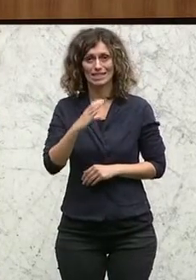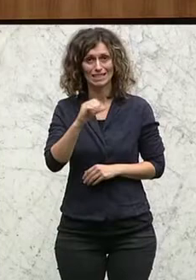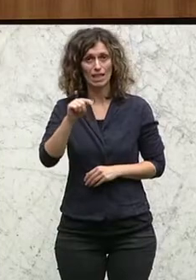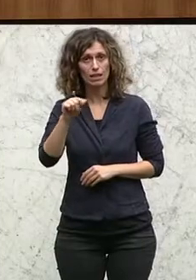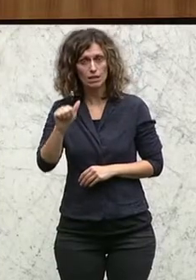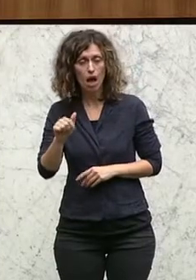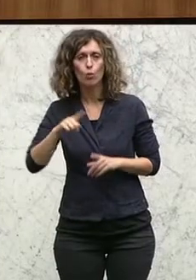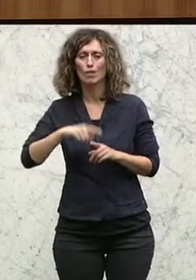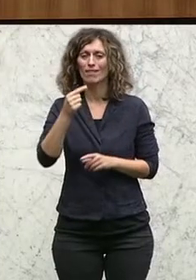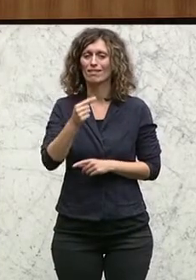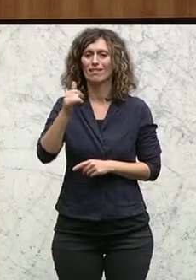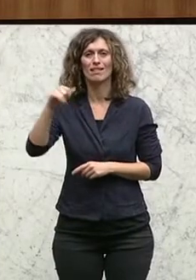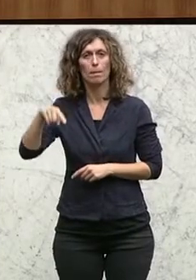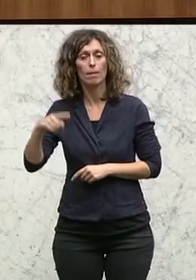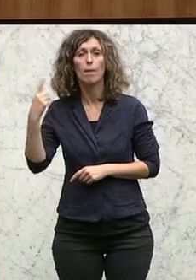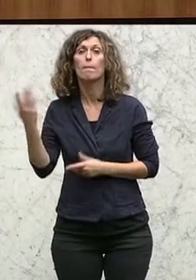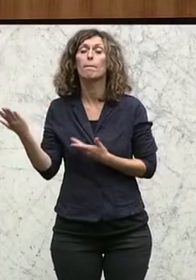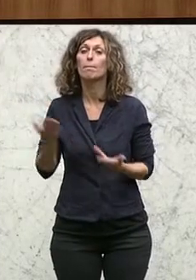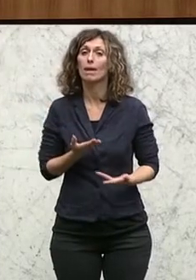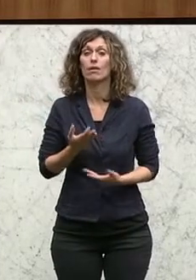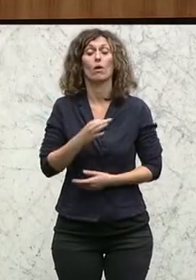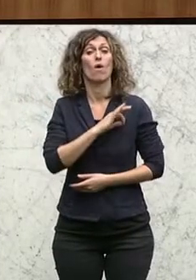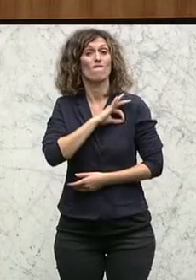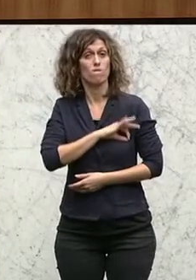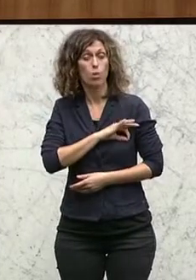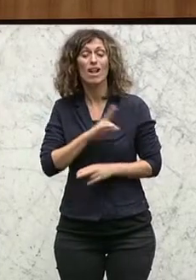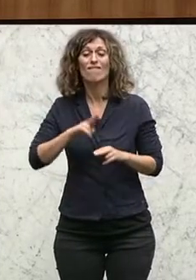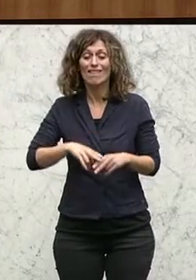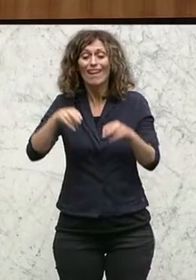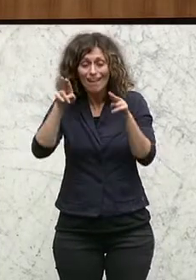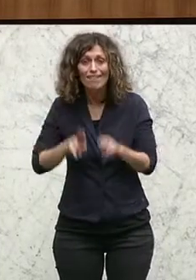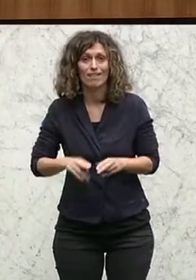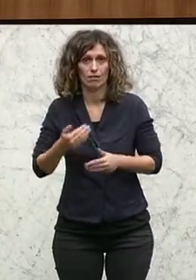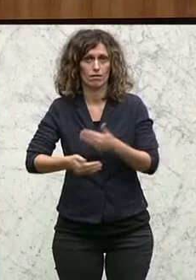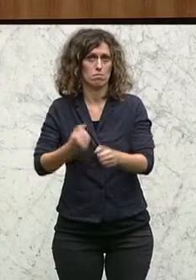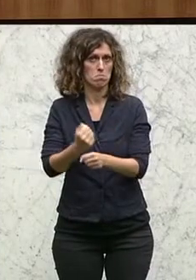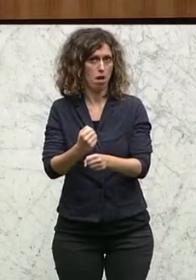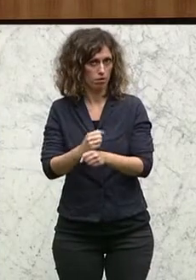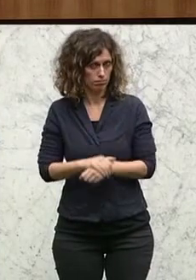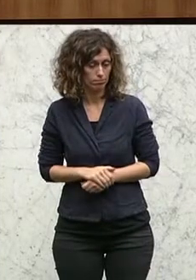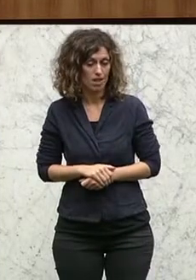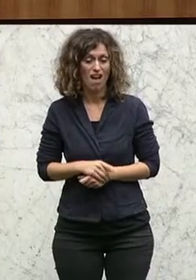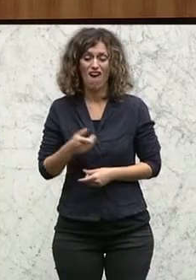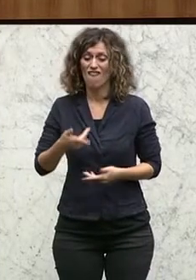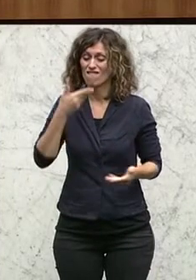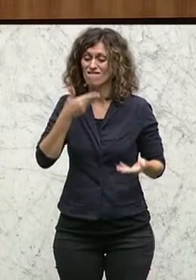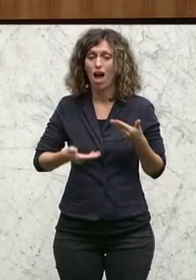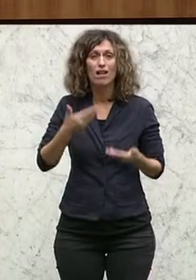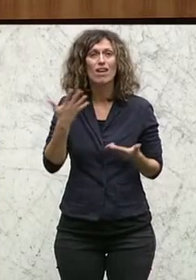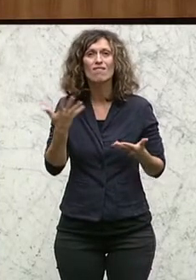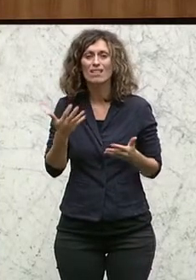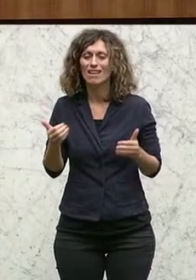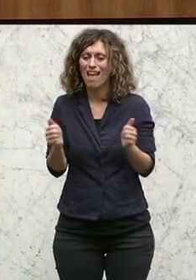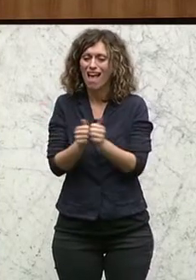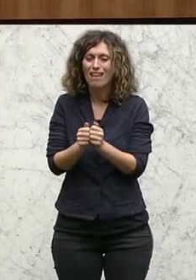TTIP kann Nutzen bringen, wenn man es richtig macht. Die Verhandlungen haben aus engen Kontakten zur